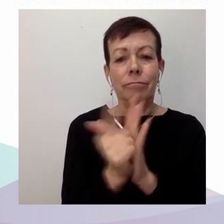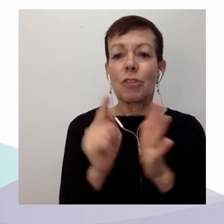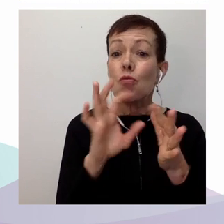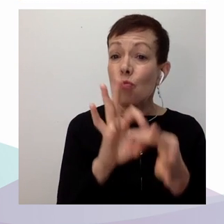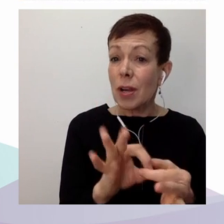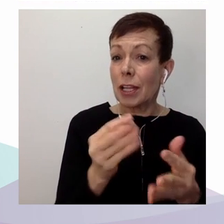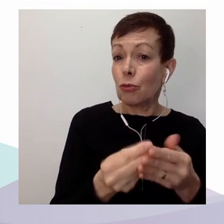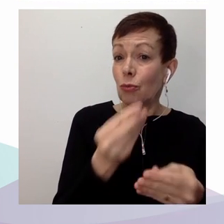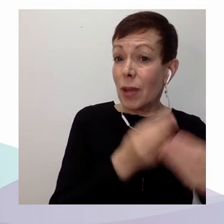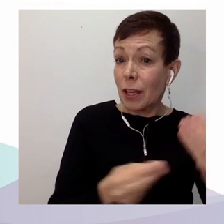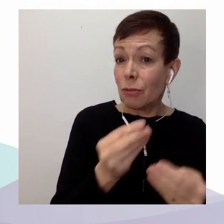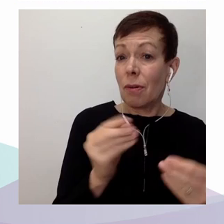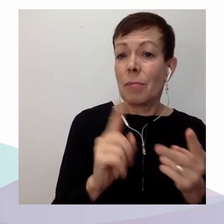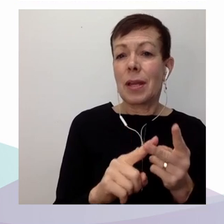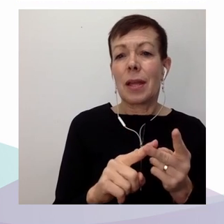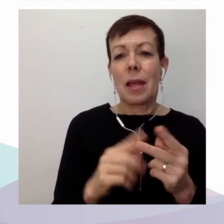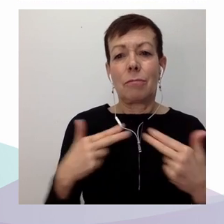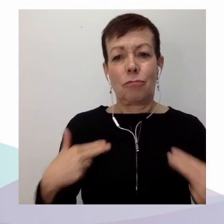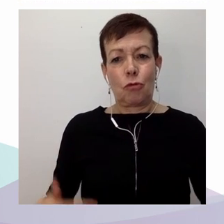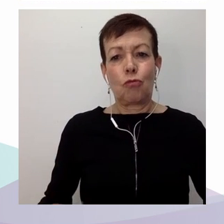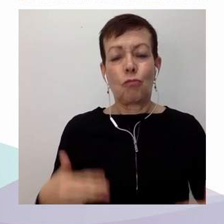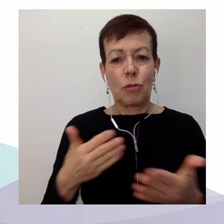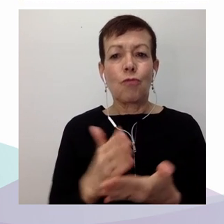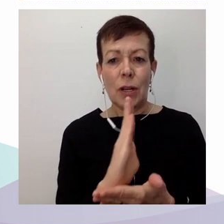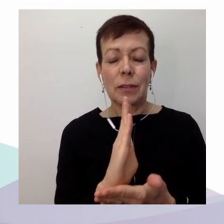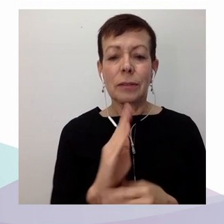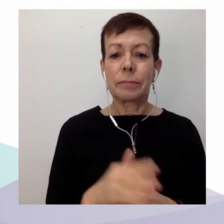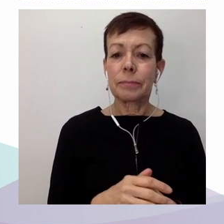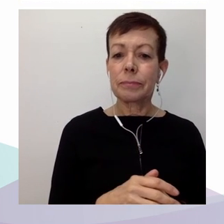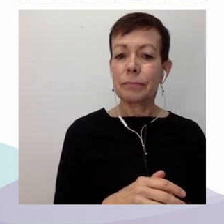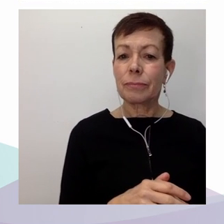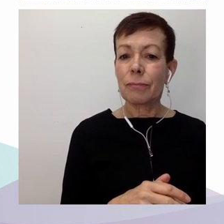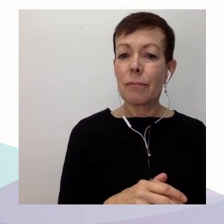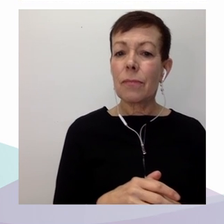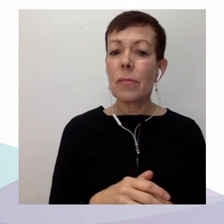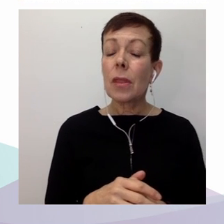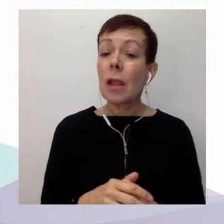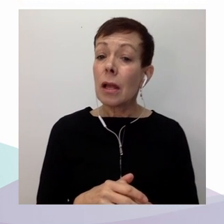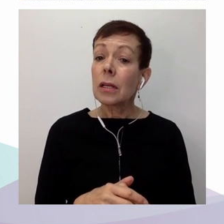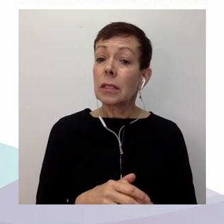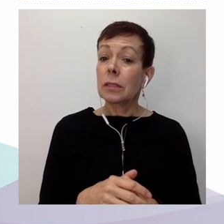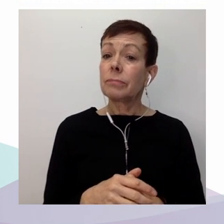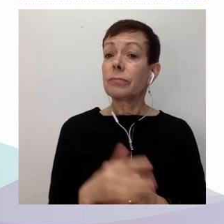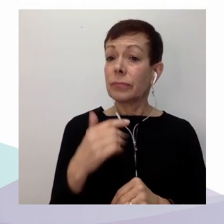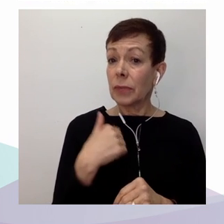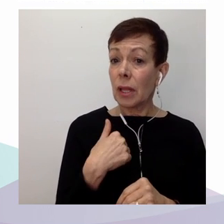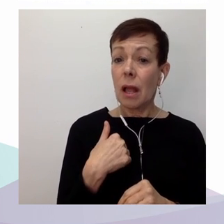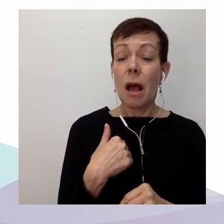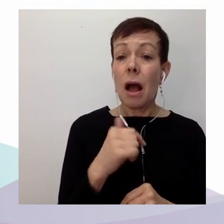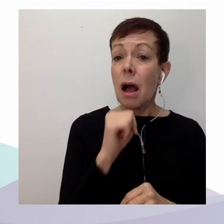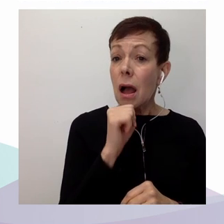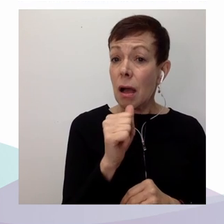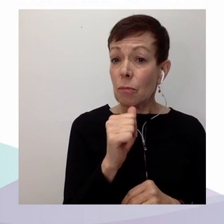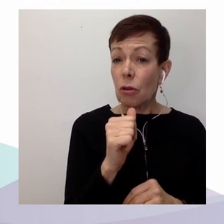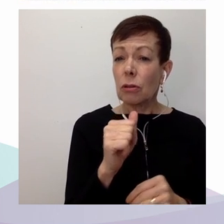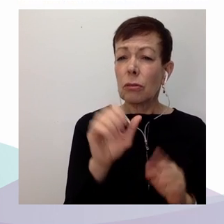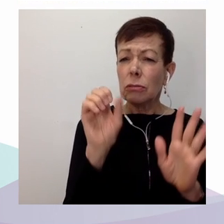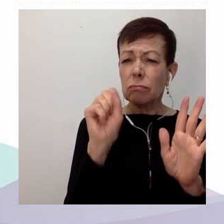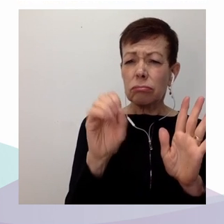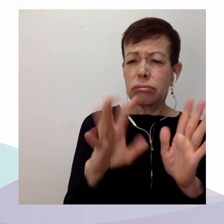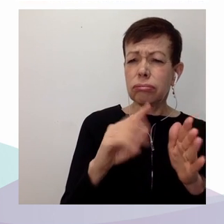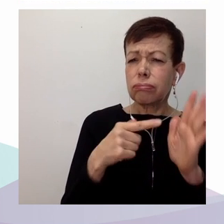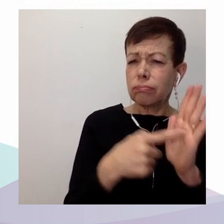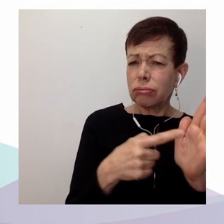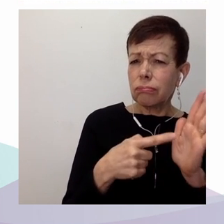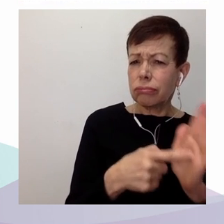de vous présenter un portrait exhaustif de ces atteintes protéiformes, je souhaite plutôt illustrer mon propos en attirant votre